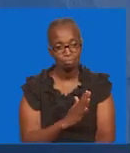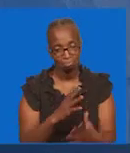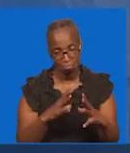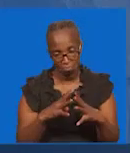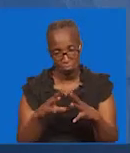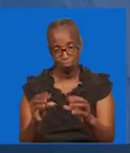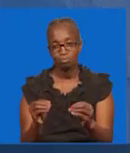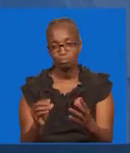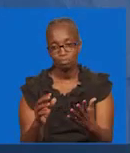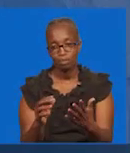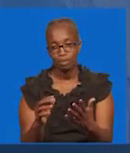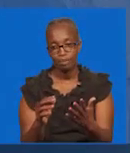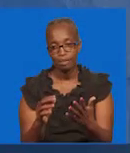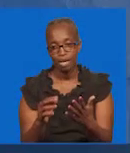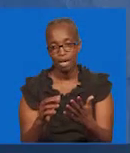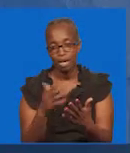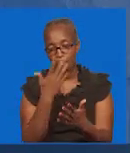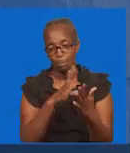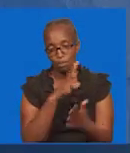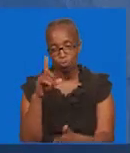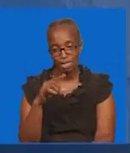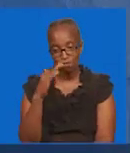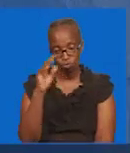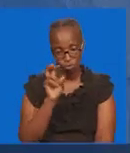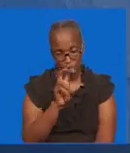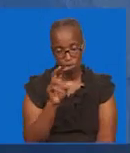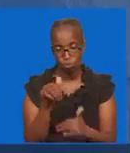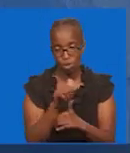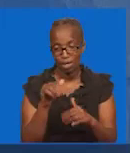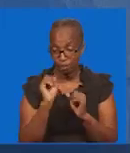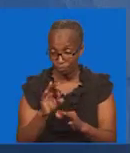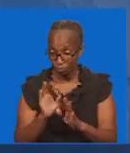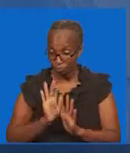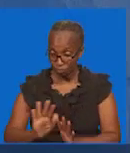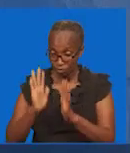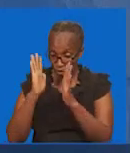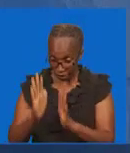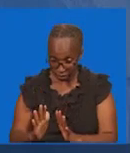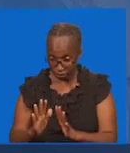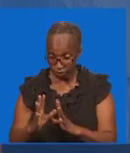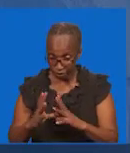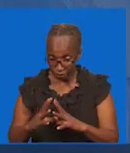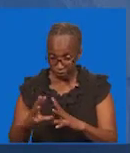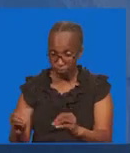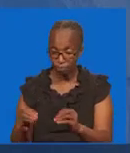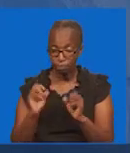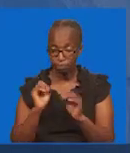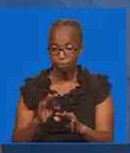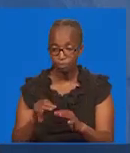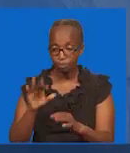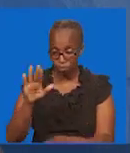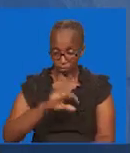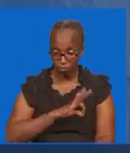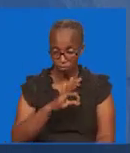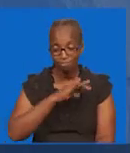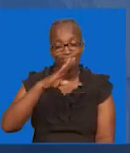Uwezi ya chilia mtu wao Akapote na bado tu unahona Hivyo ndivyo Ezekieli anambiwa kwamba Kama utamuacha Ayende akapote Na bado unamuona